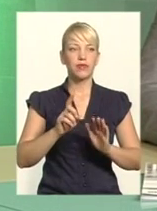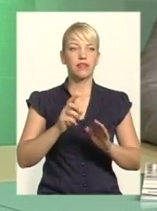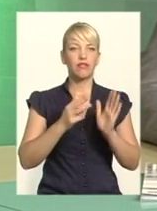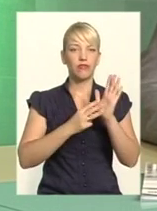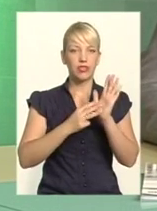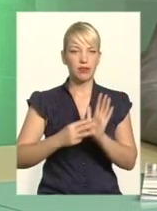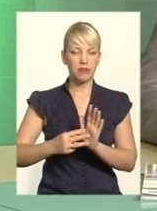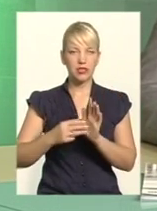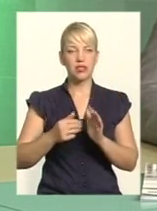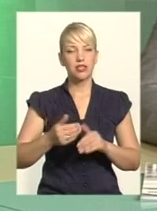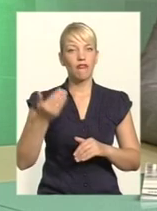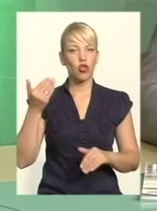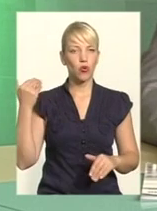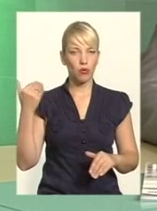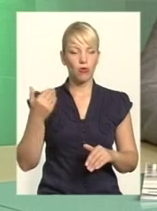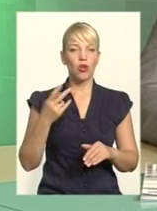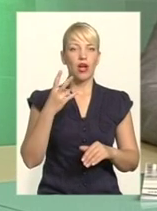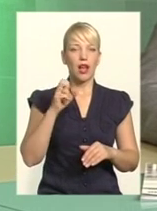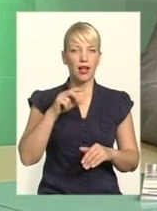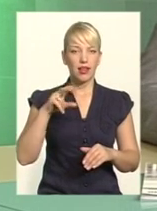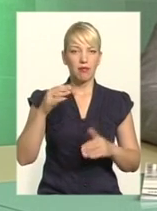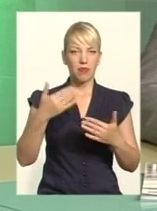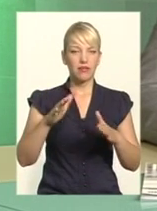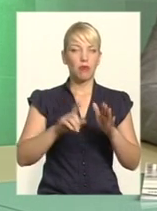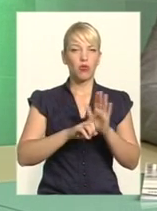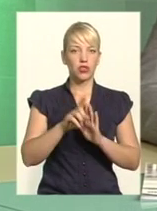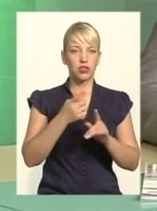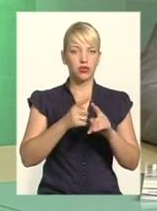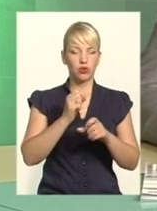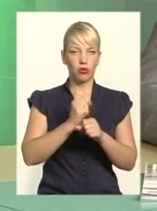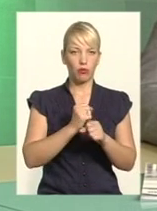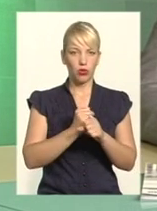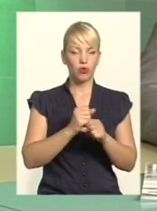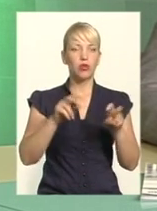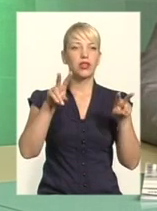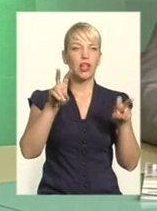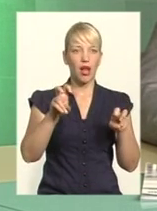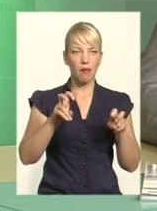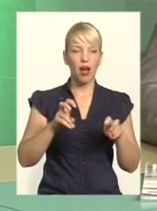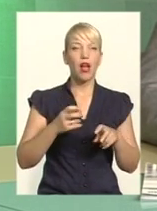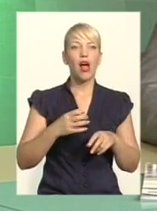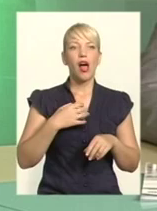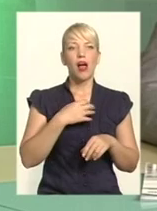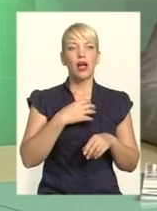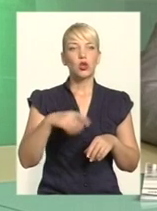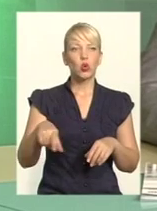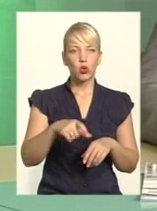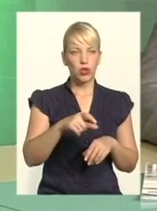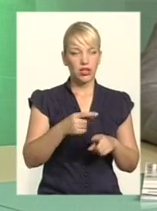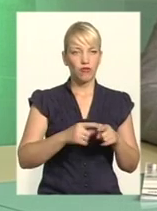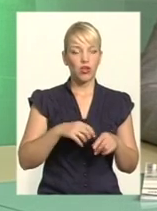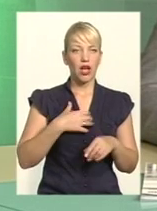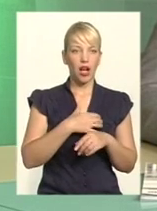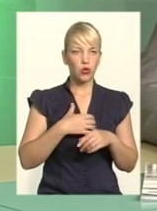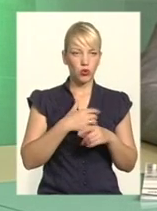діють. Тема автомобільних доріг, яку ви підняли, вона надзвичайно актуальна, і вона стосується усіх галузей